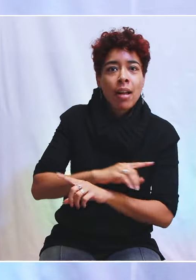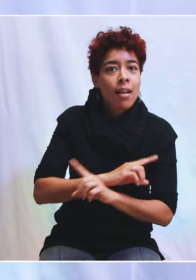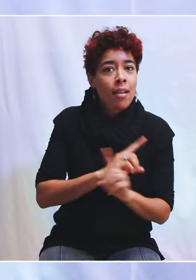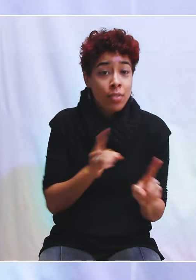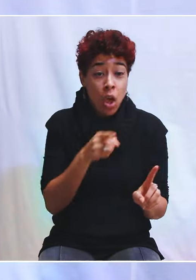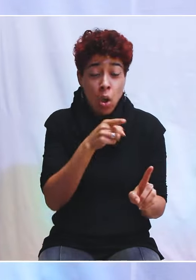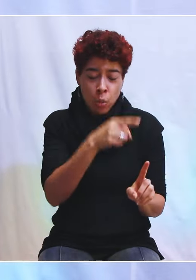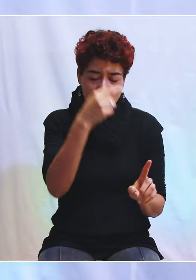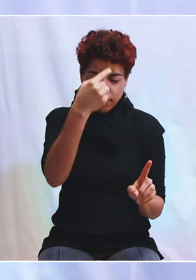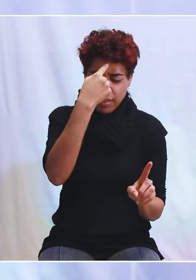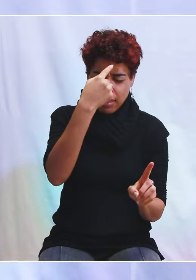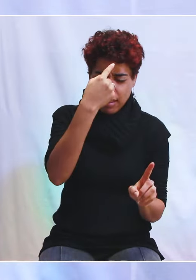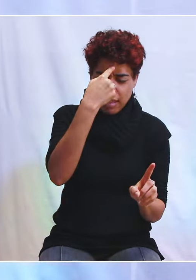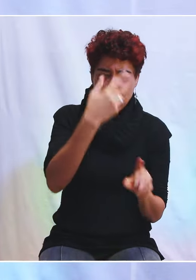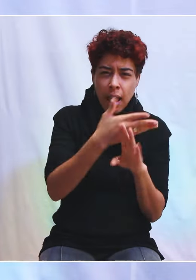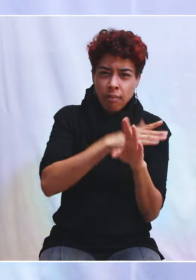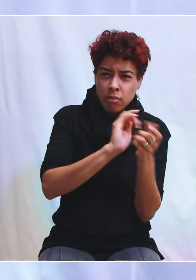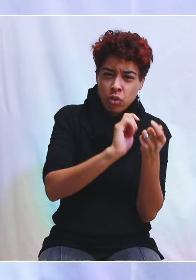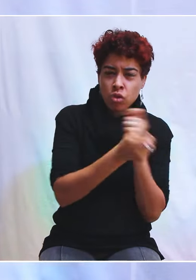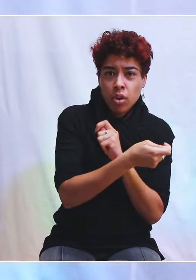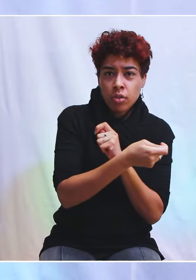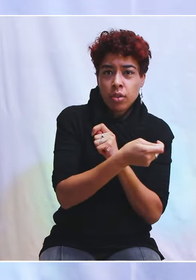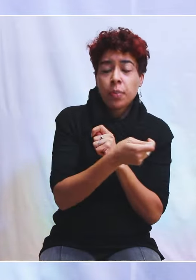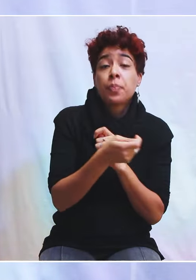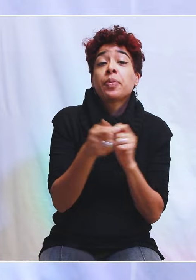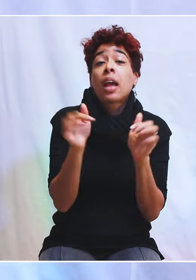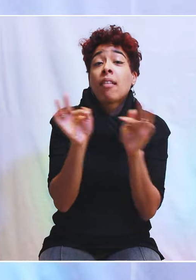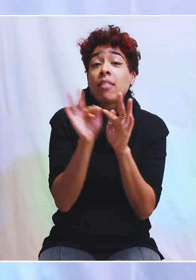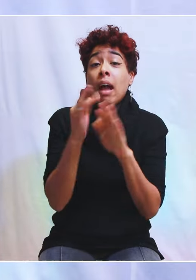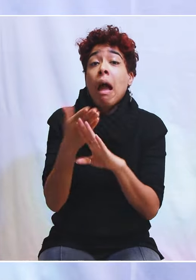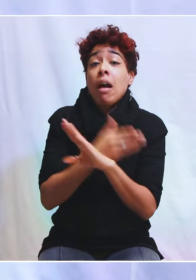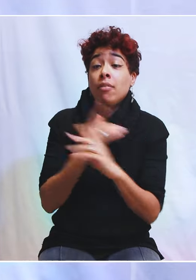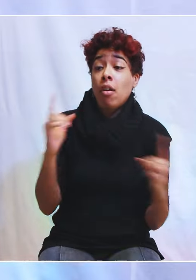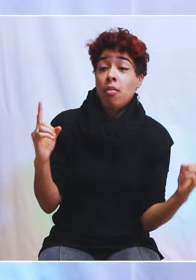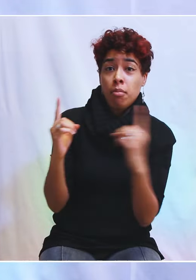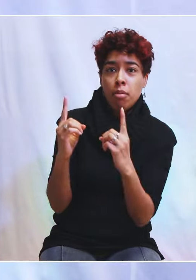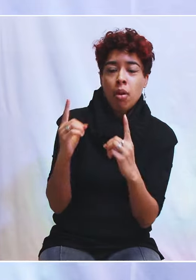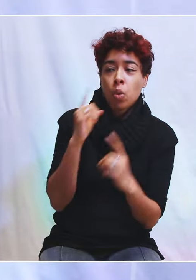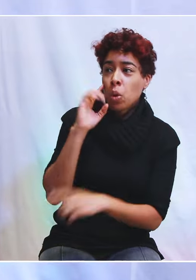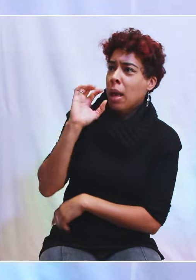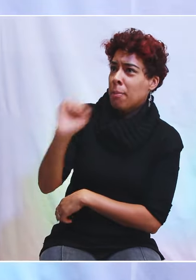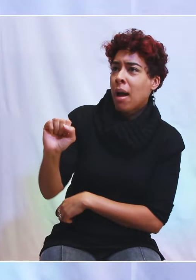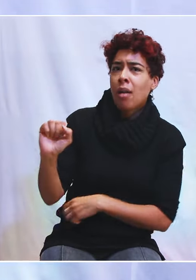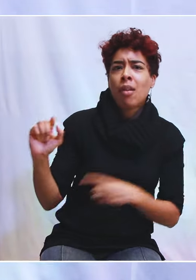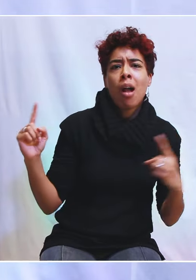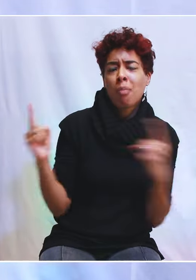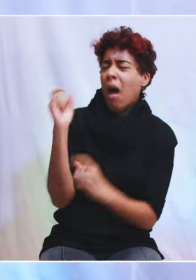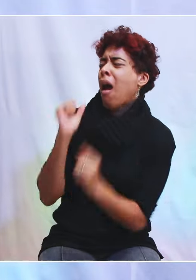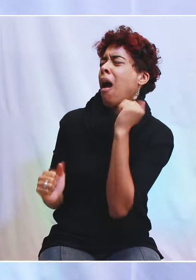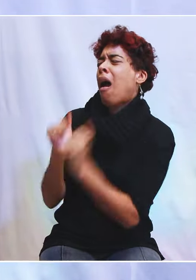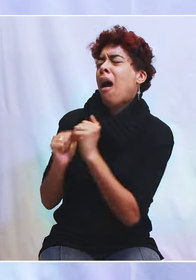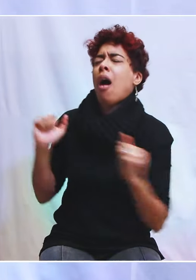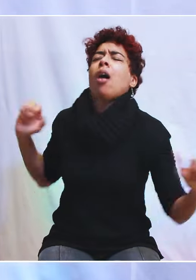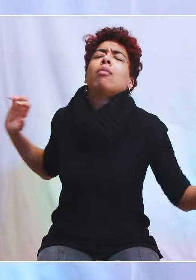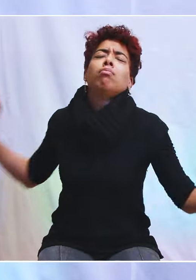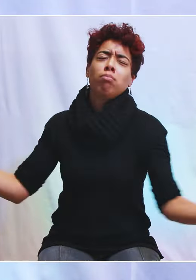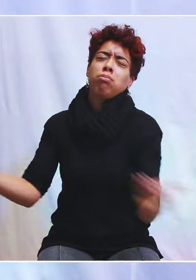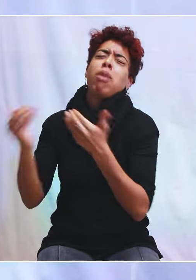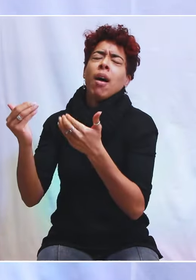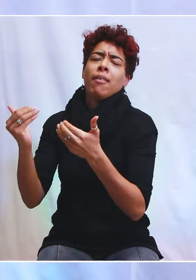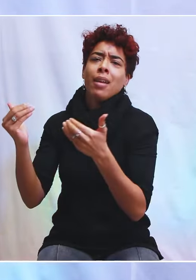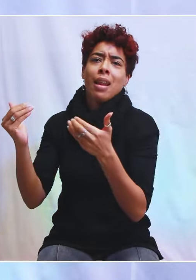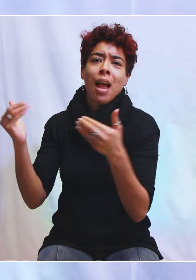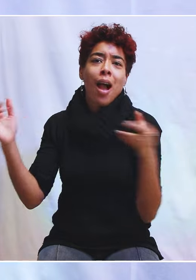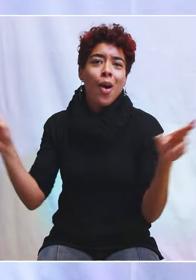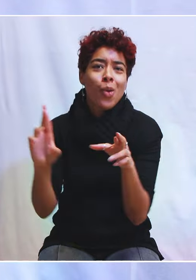'esprit d'Esaü. Et au moment où il voit son frère, la Bible nous dit, c'est ce qu'on vient de lire, il court à sa rencontre et tout d'un coup, là, c'est l'embrassade et c la